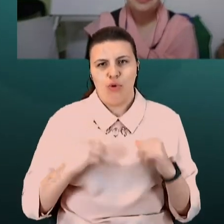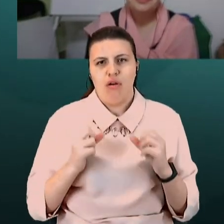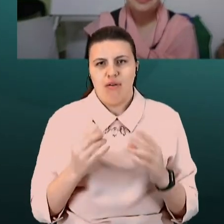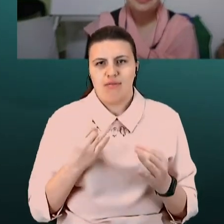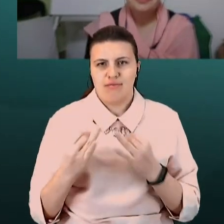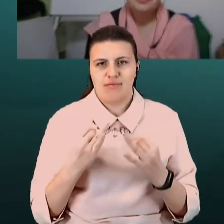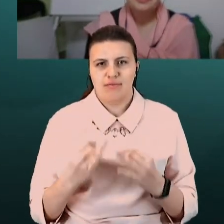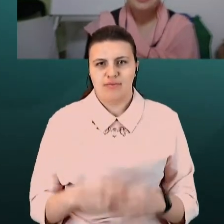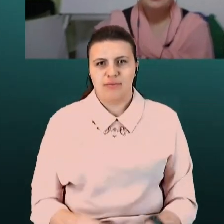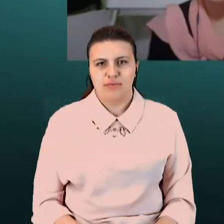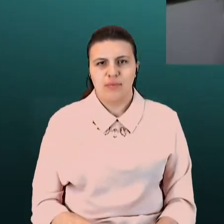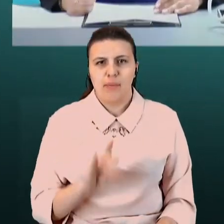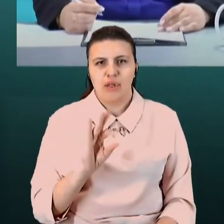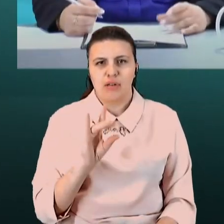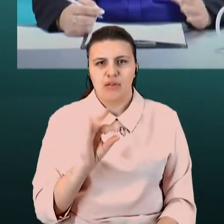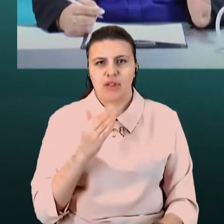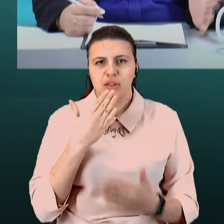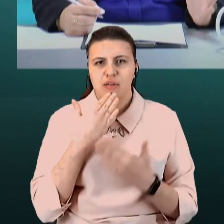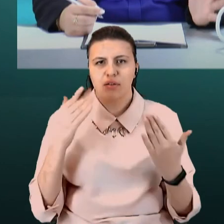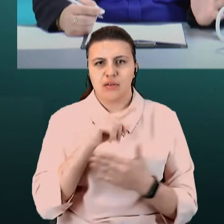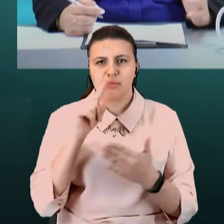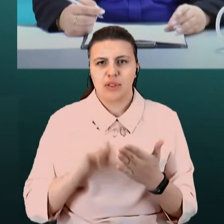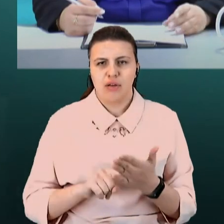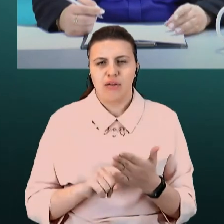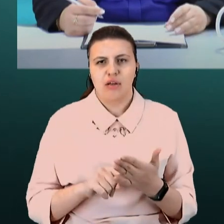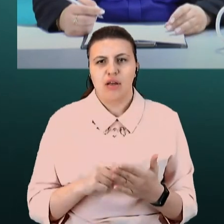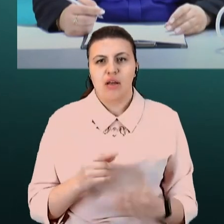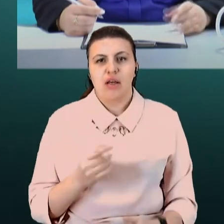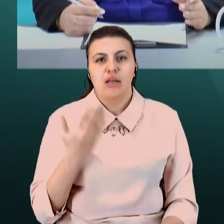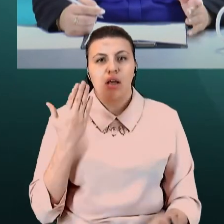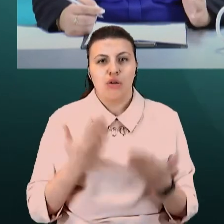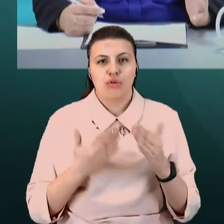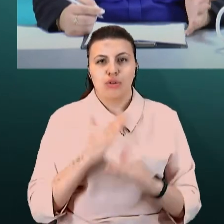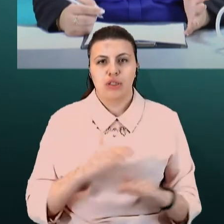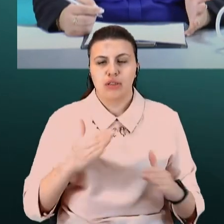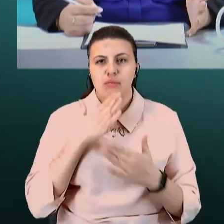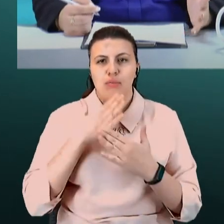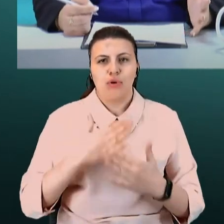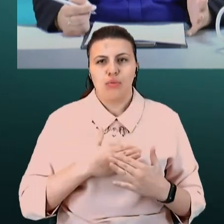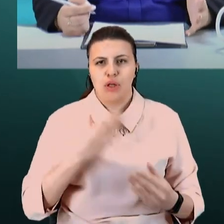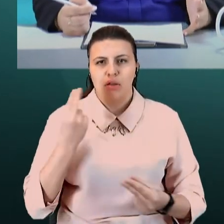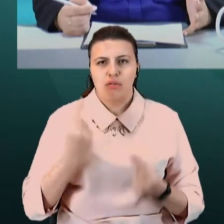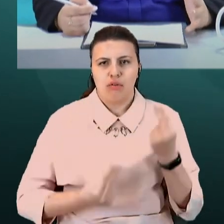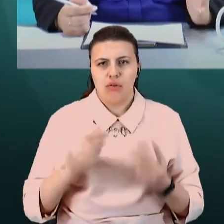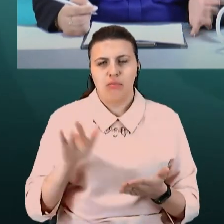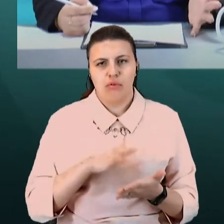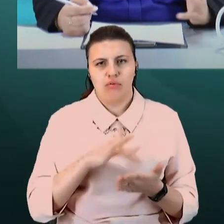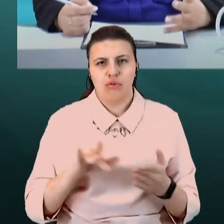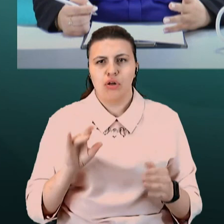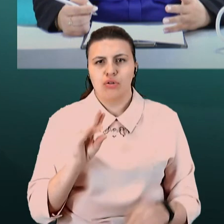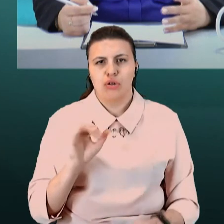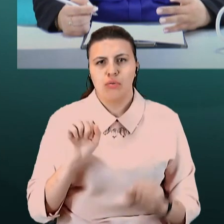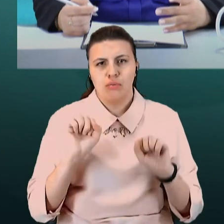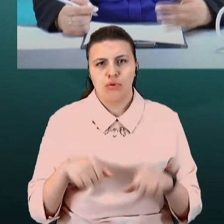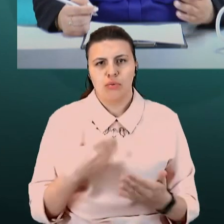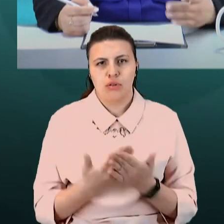Пані Ларисо, наостанок до вас запитання. Все ж таки, якщо діти полюбляють гратися в планшет, чи можемо ми, наприклад, планшет